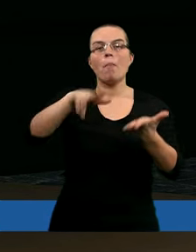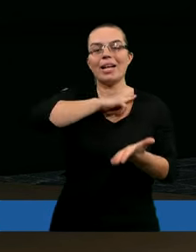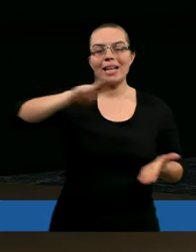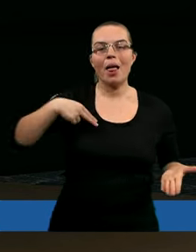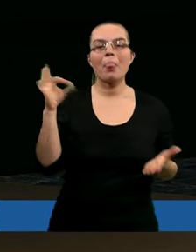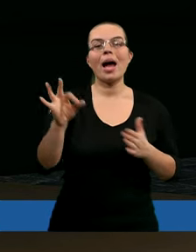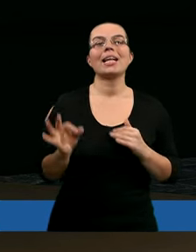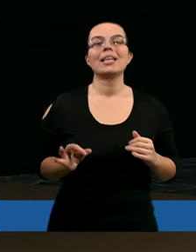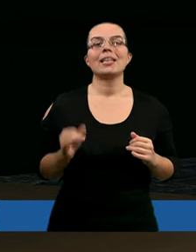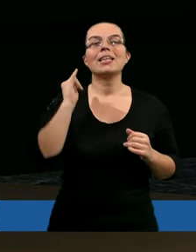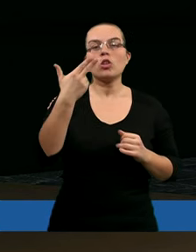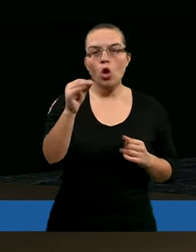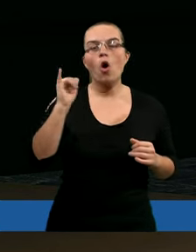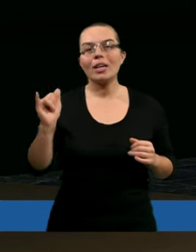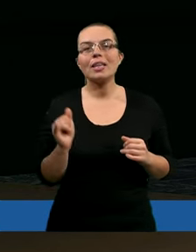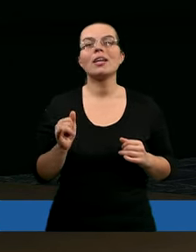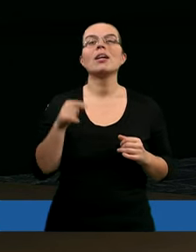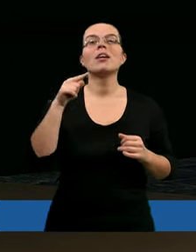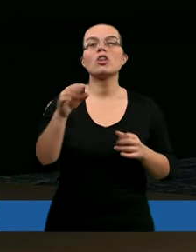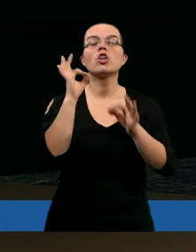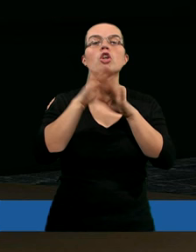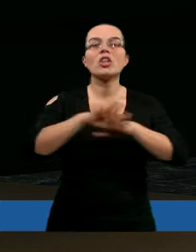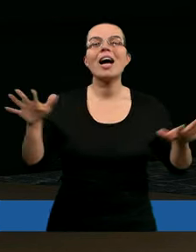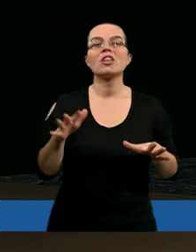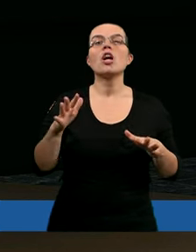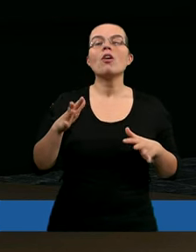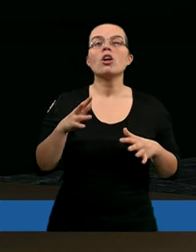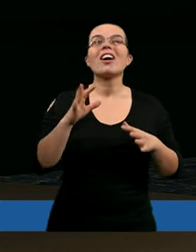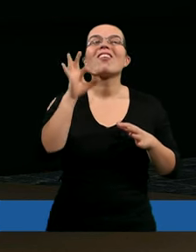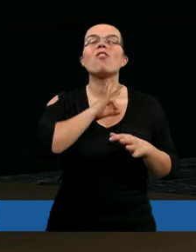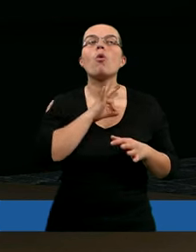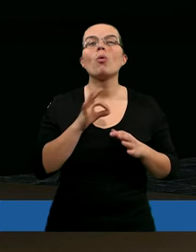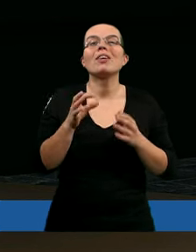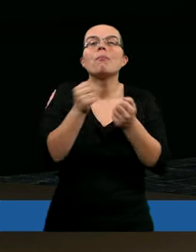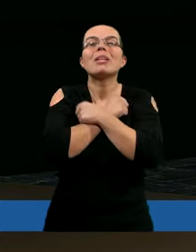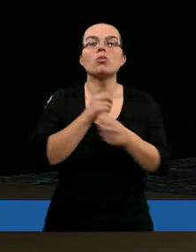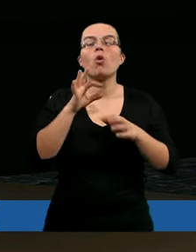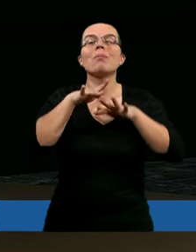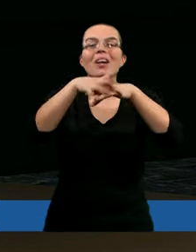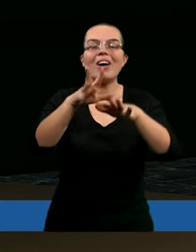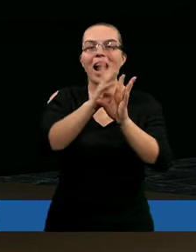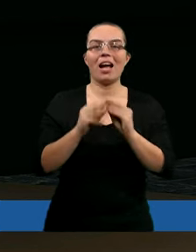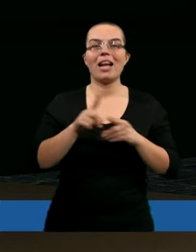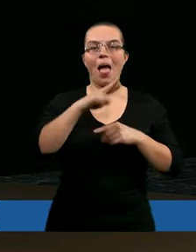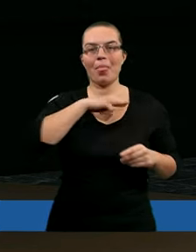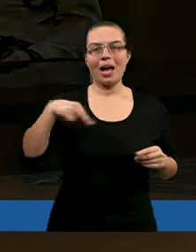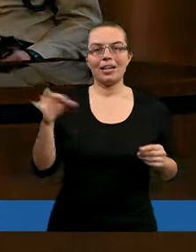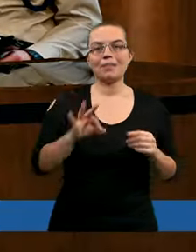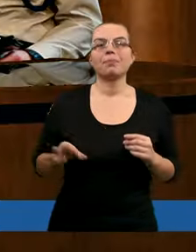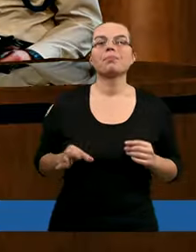nas no i to, że wykupił nas swoją krwią i to też poprzez miłość swoją.